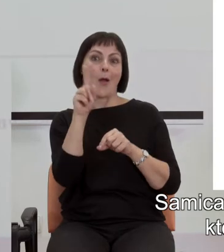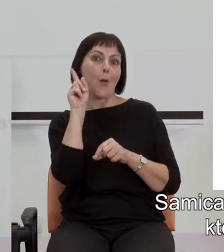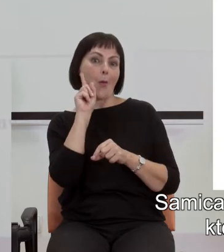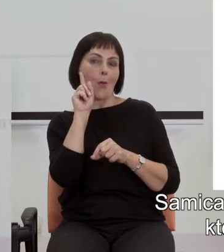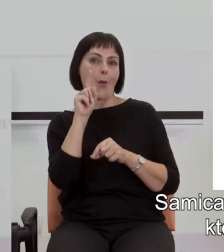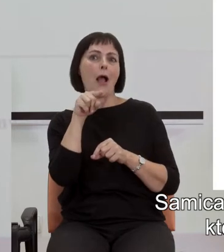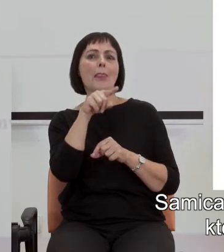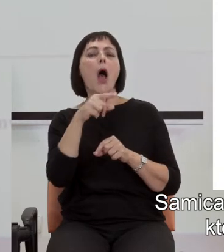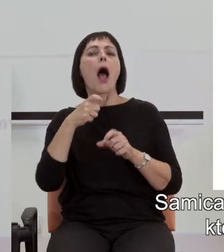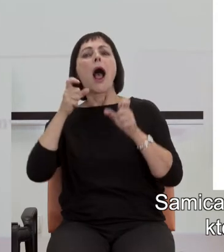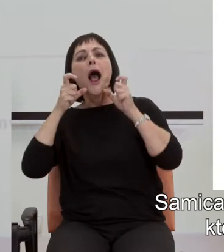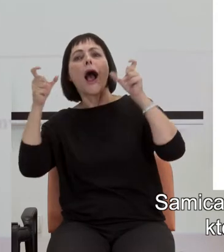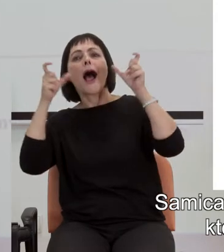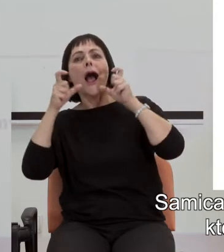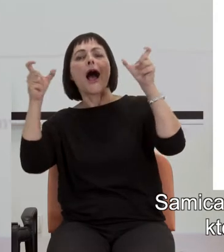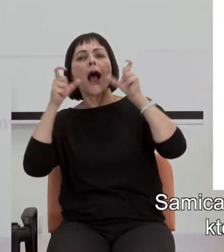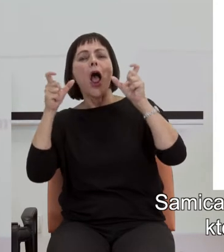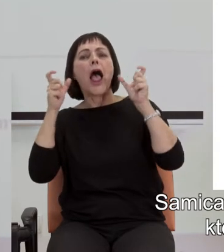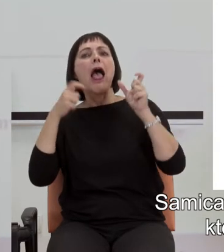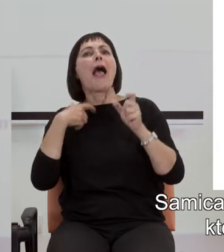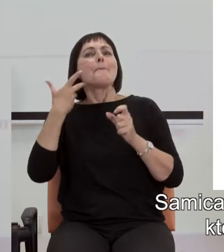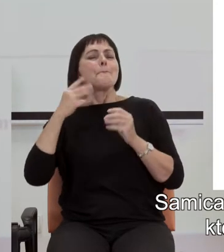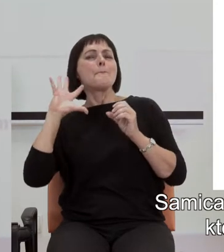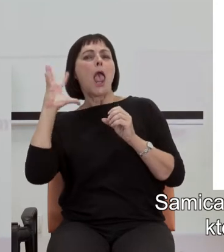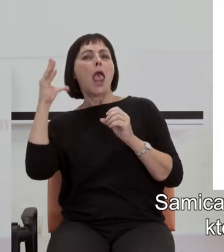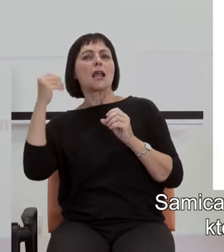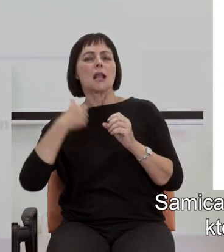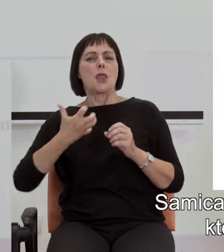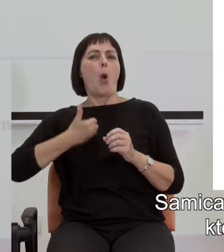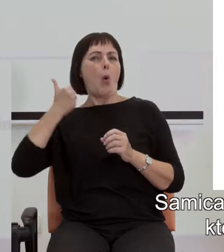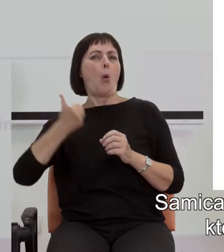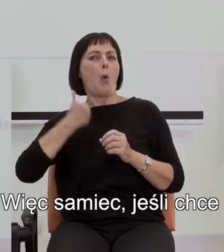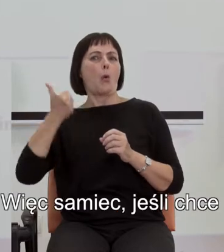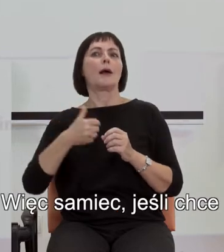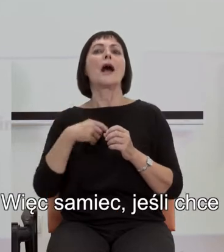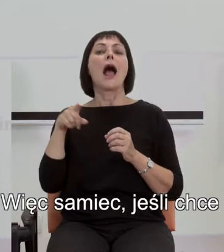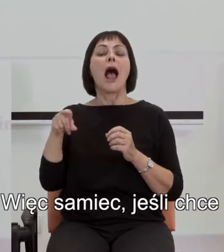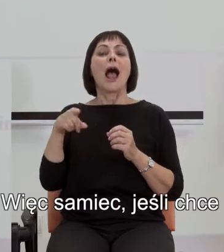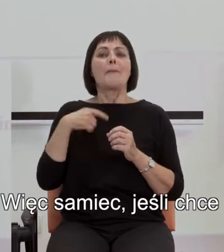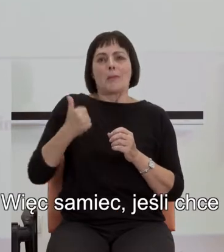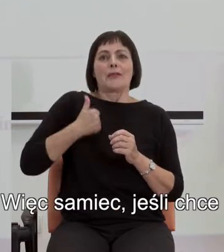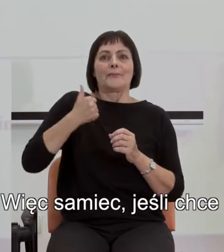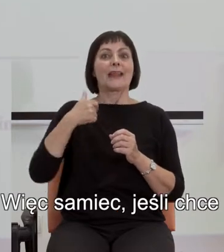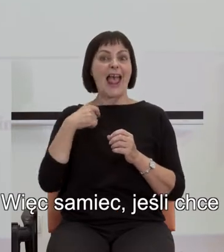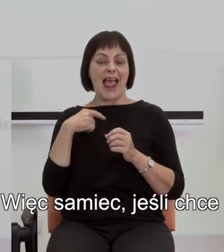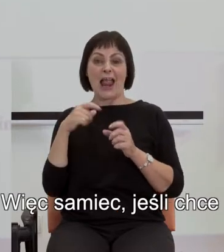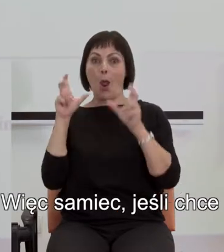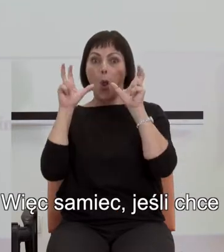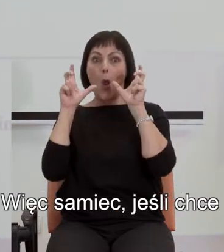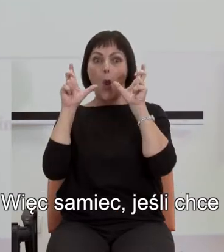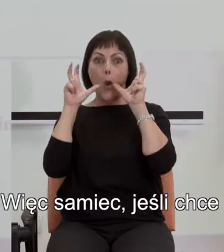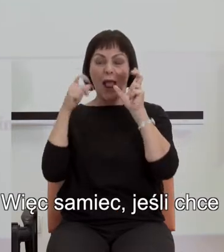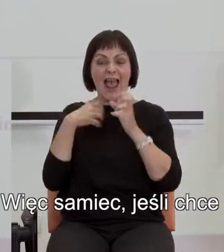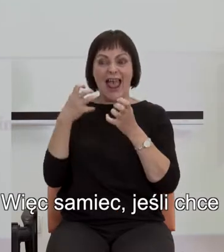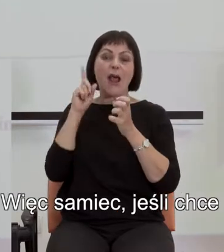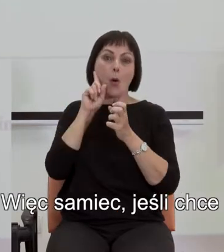wydaje bardzo dostojne dźwięki. Więc samiec, jeśli chce